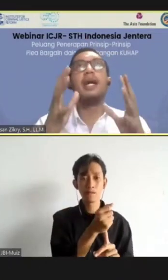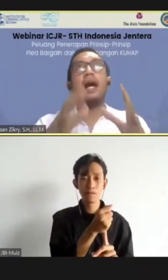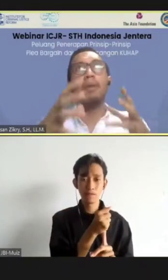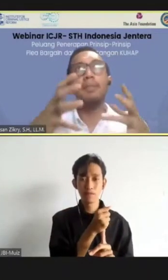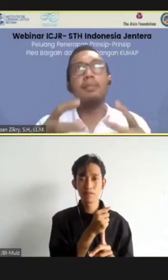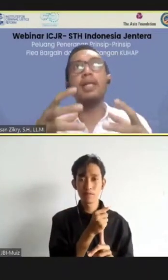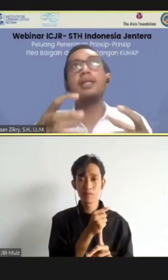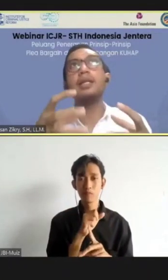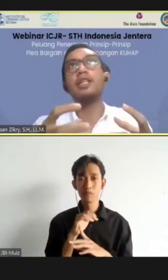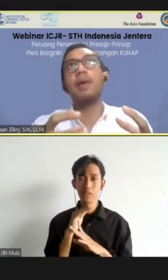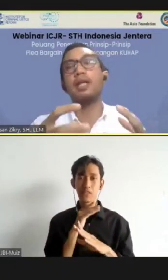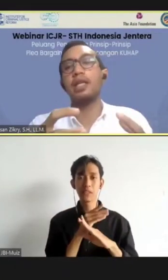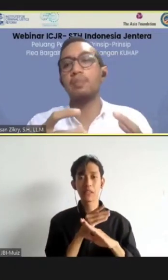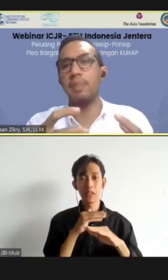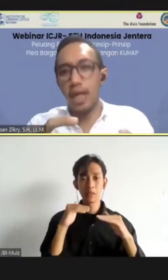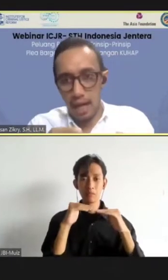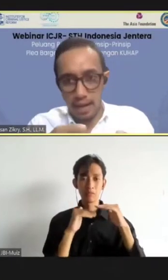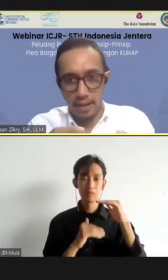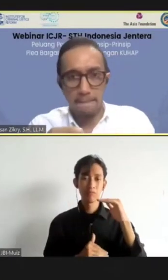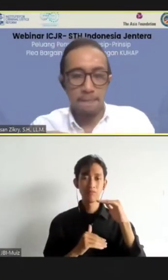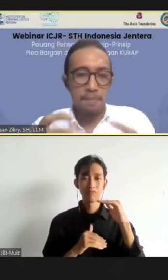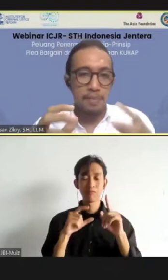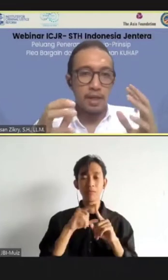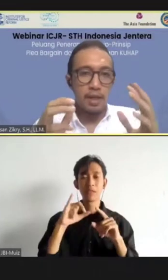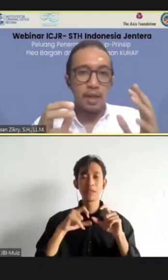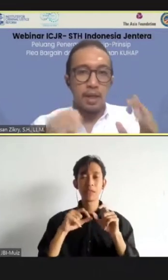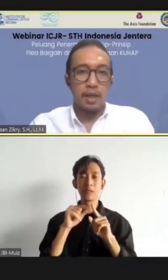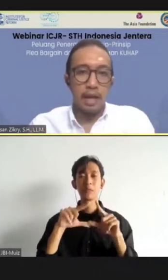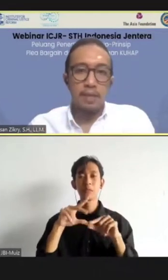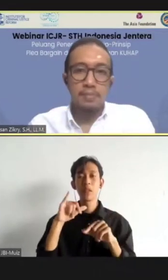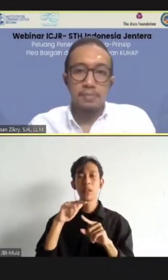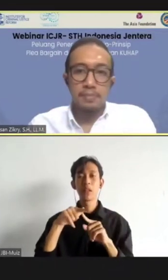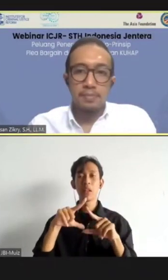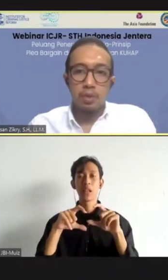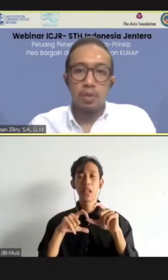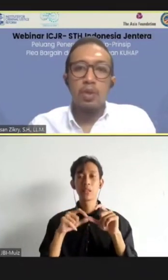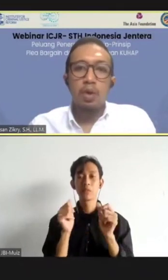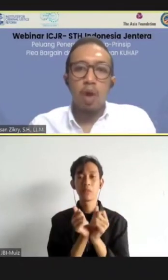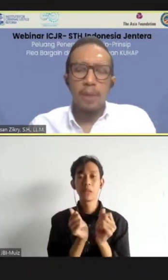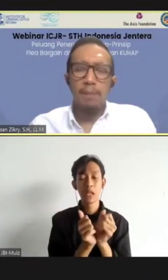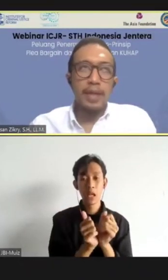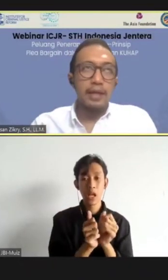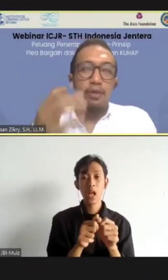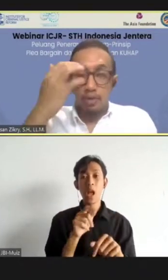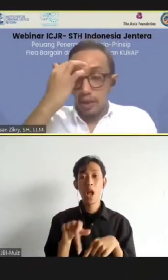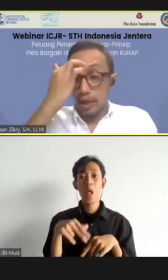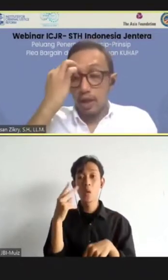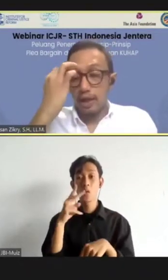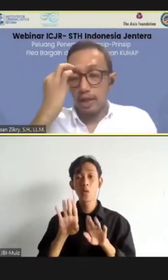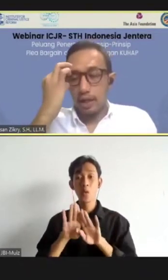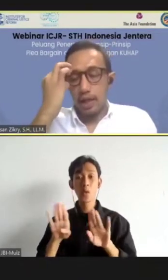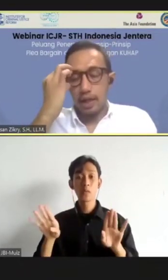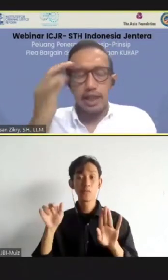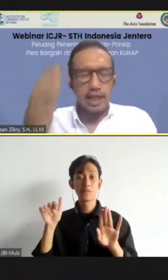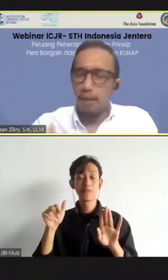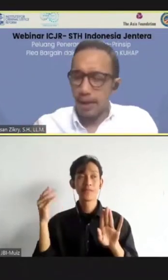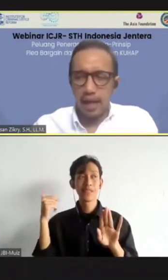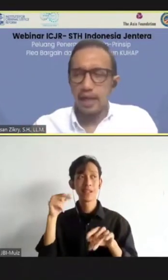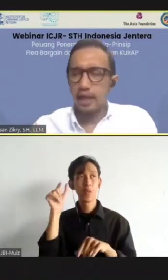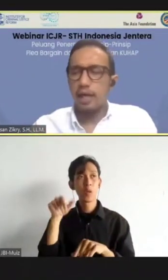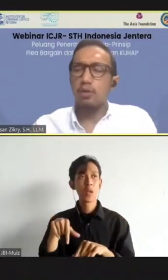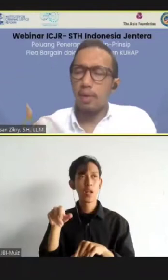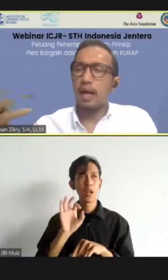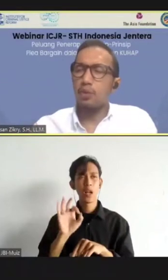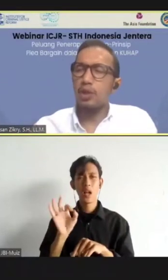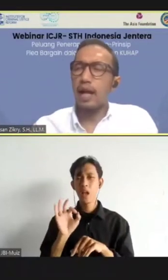mencegah, meminimalisir disparitas pemidanaan. Nah, untuk open plea, untuk tadi orang yang ini tidak ada